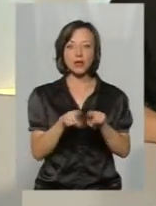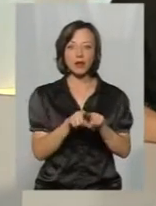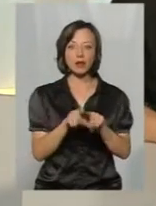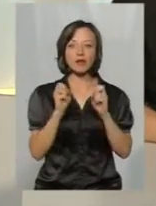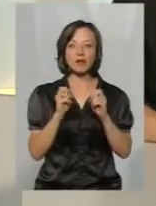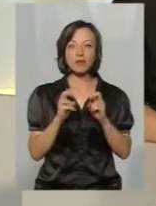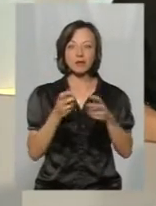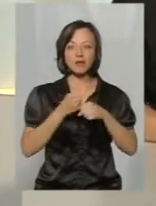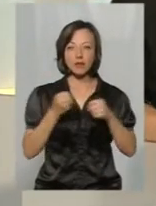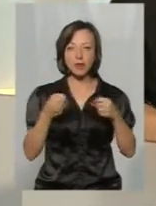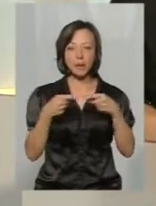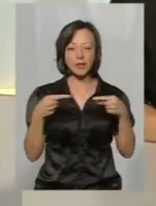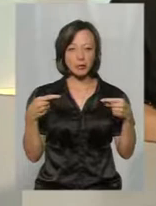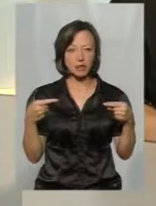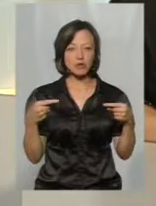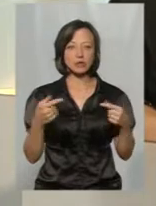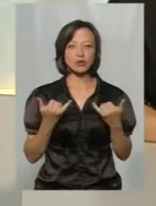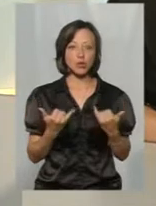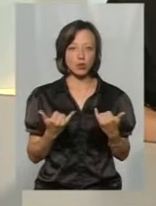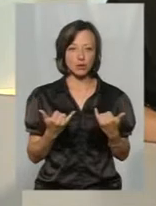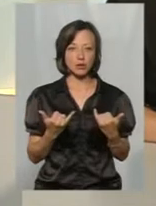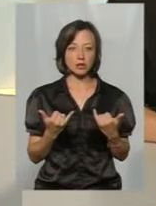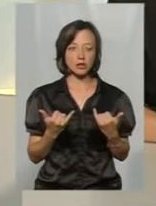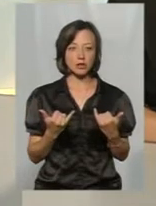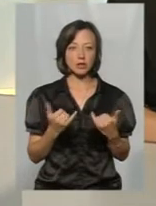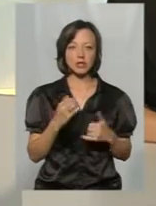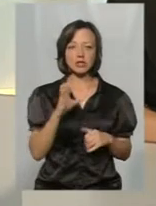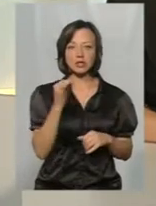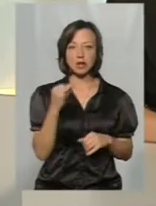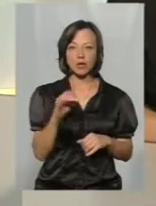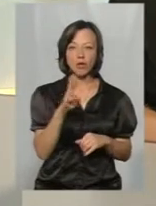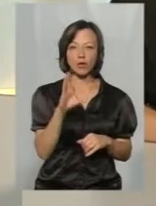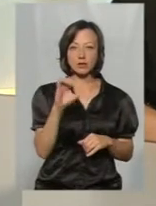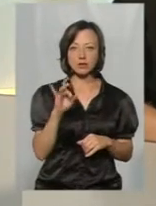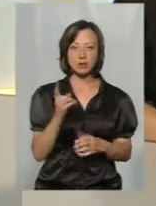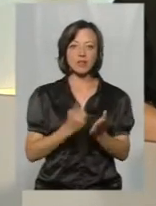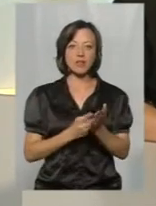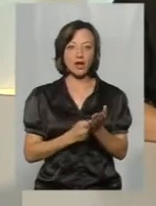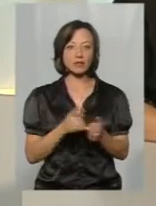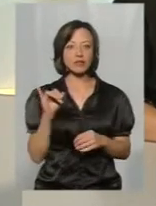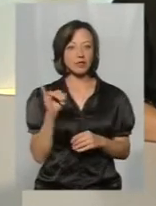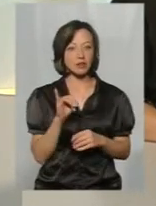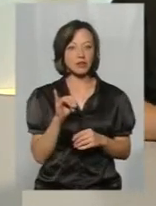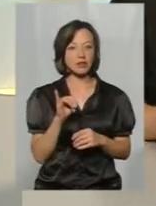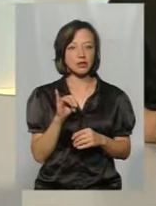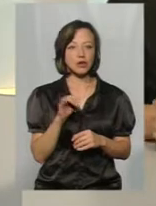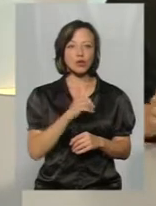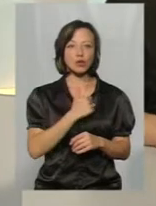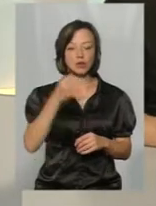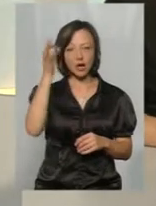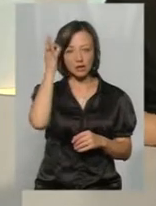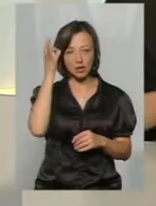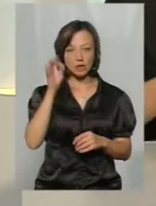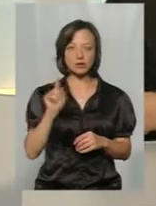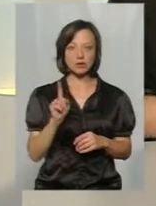вибухонебезпечні предмети. Нам сьогодні пан Сергій Косар це підтвердив. І хочу нагадати,